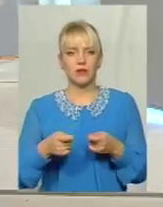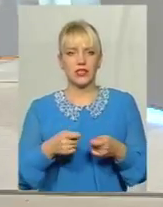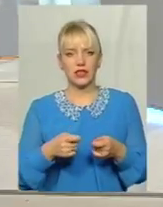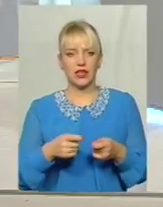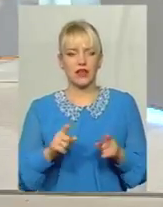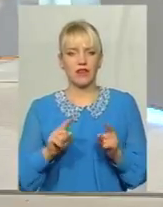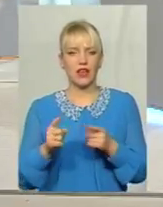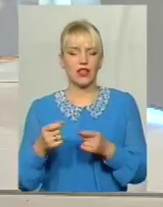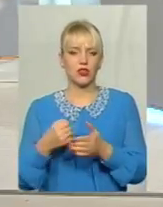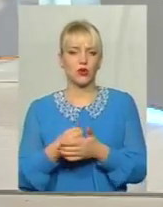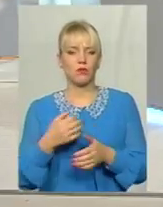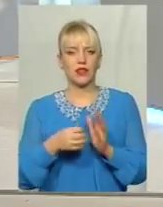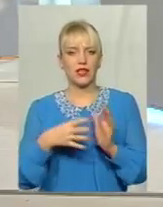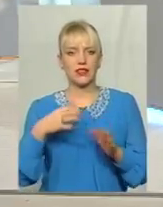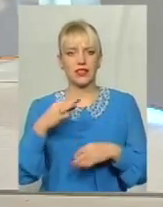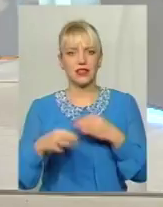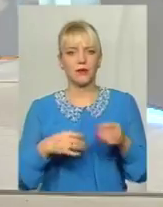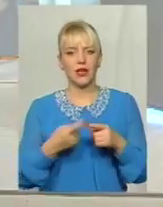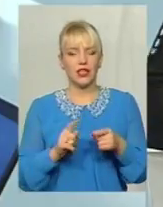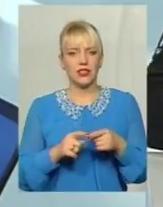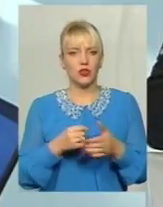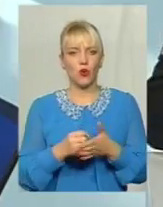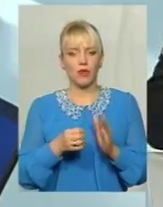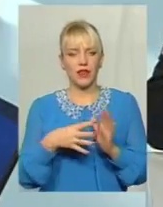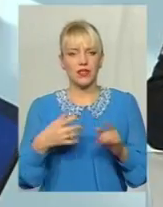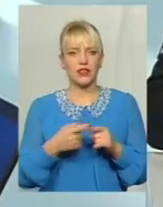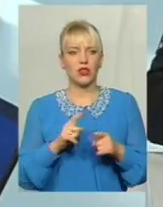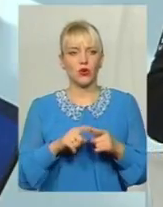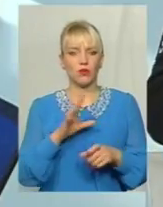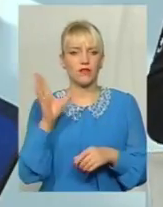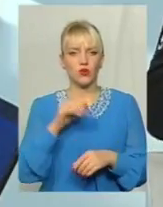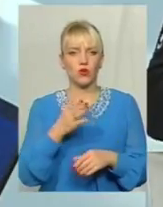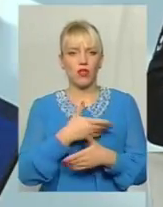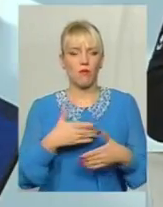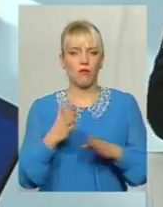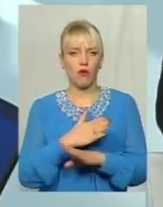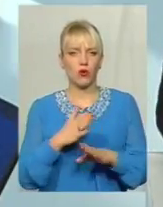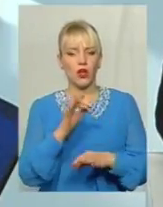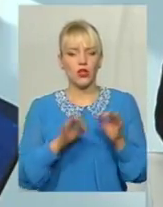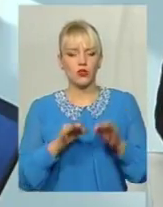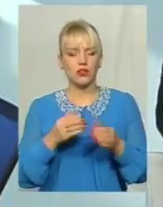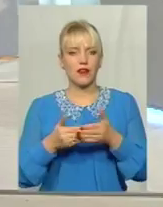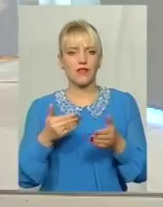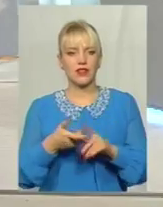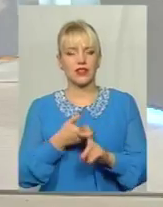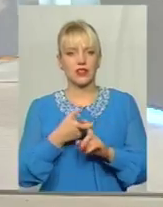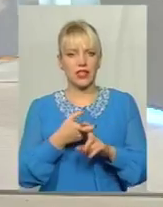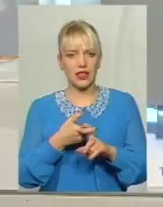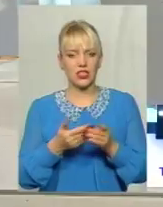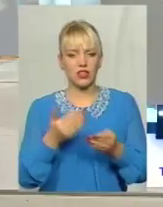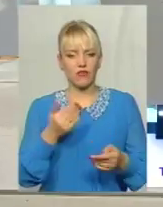15 діб Тобто, оці до 15 і роблять нам всю погоду Суддя, в залежності від того, чи